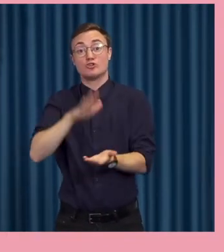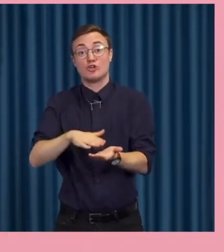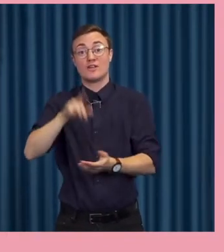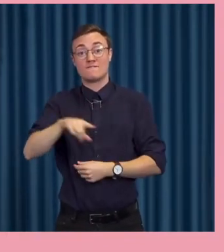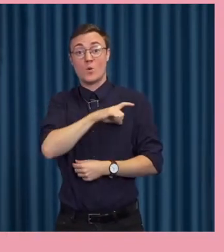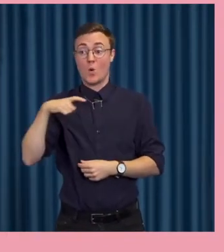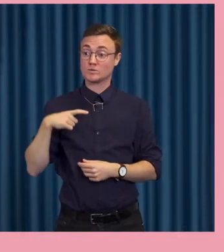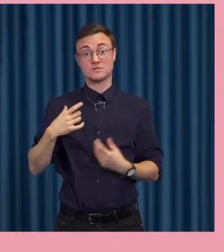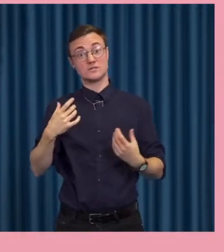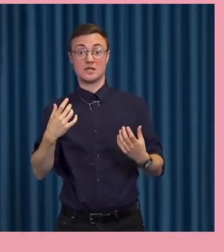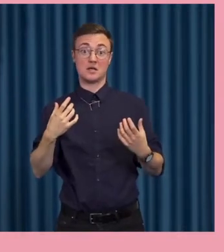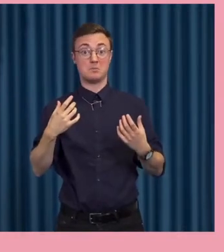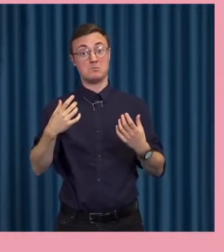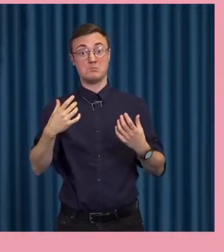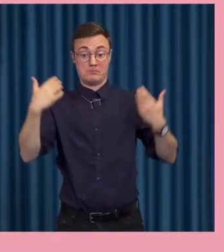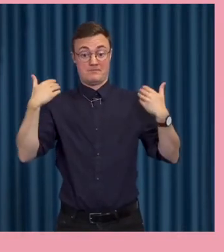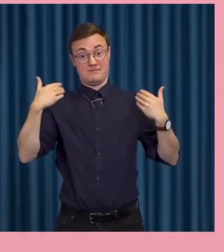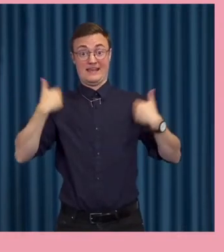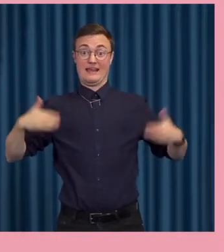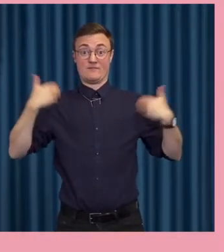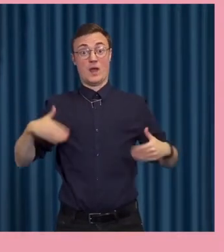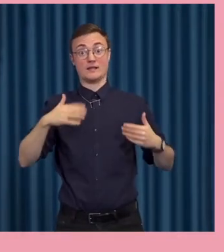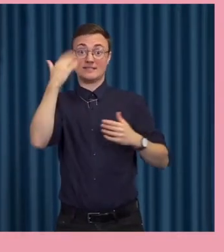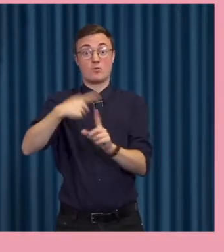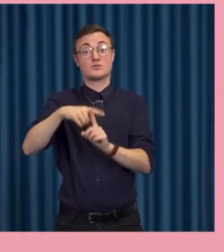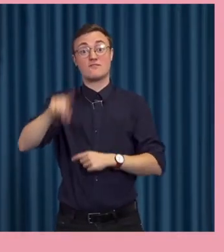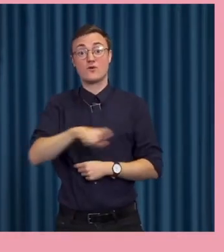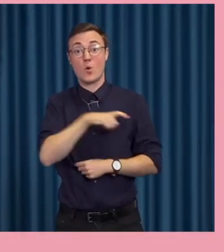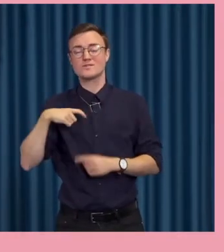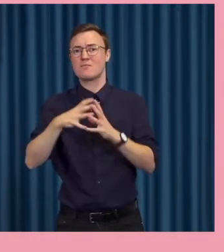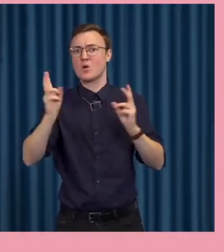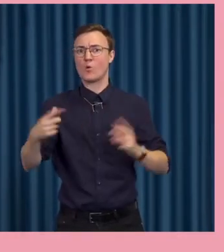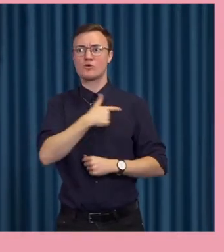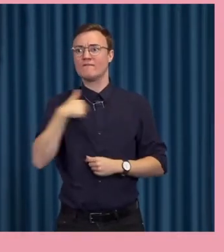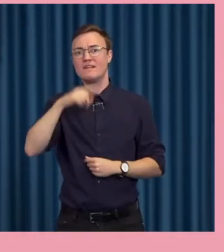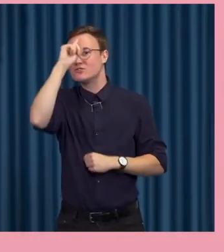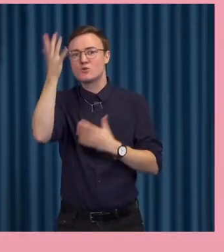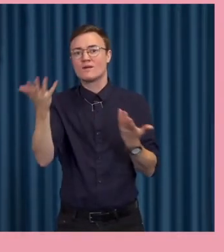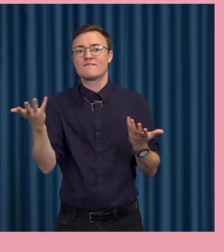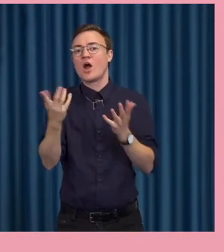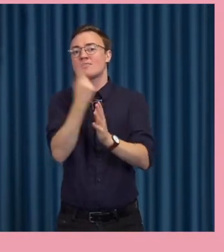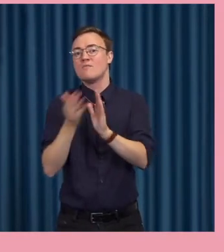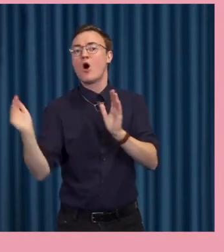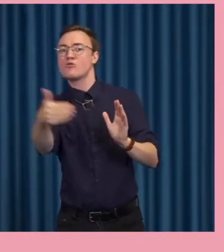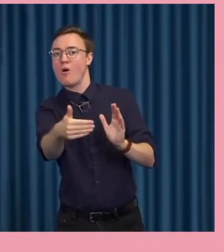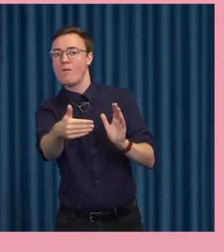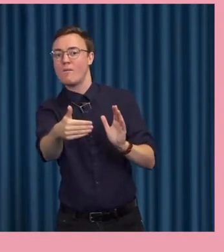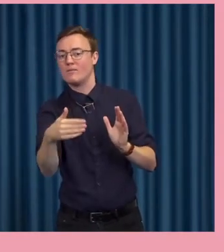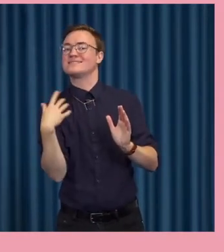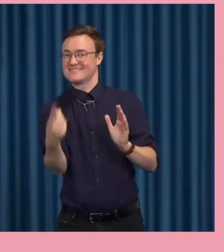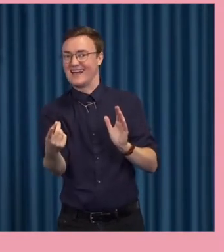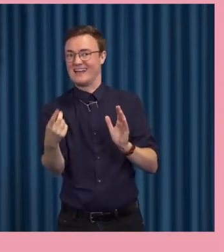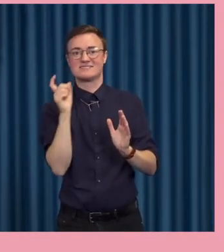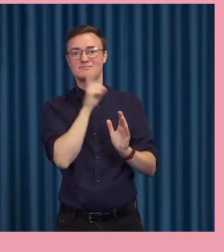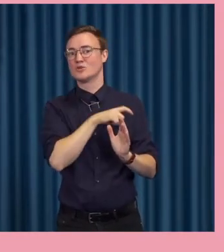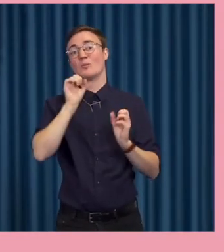individuellt relevanta saker, men också är det ju någonting bortom det som är svårt för individen att fatta och se och påverka. Där är vi inte